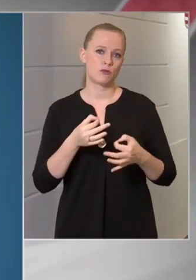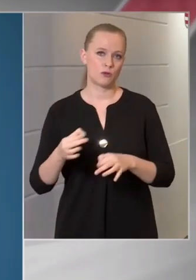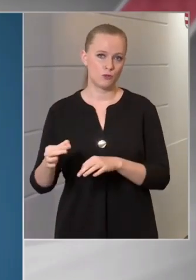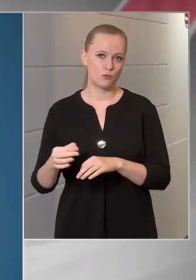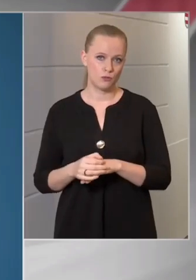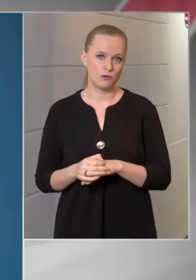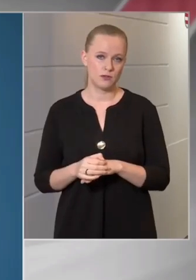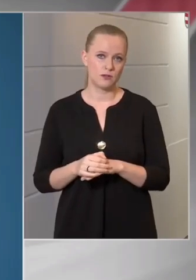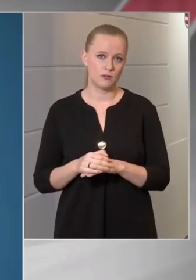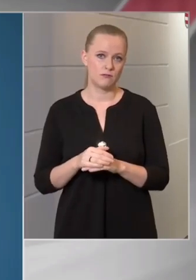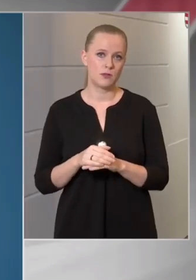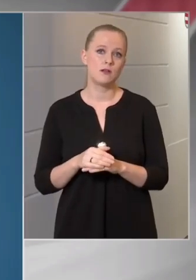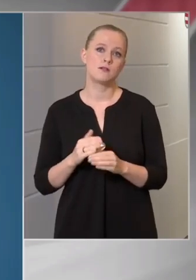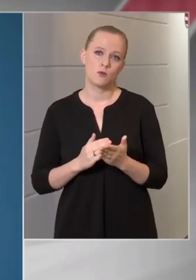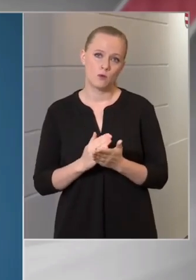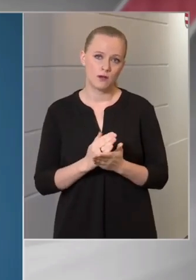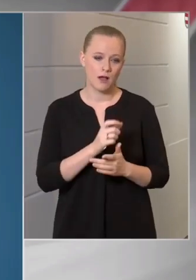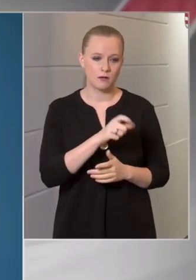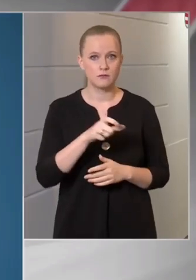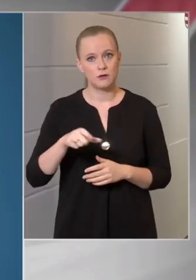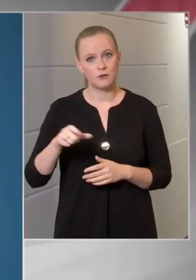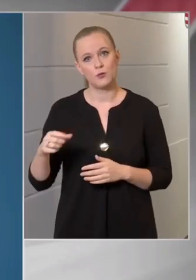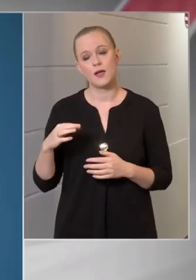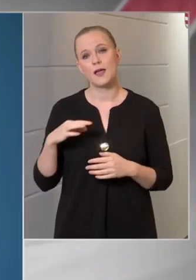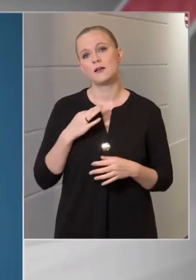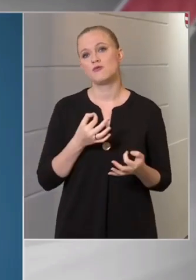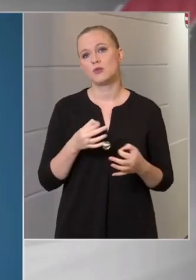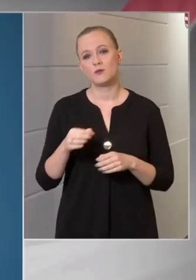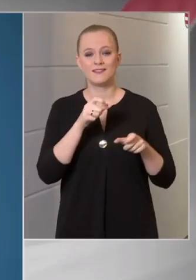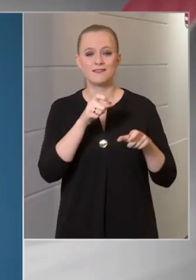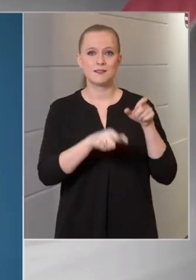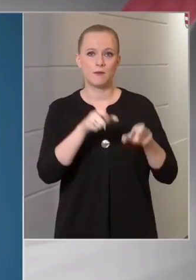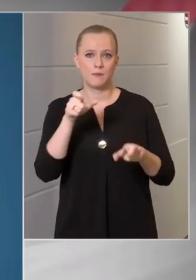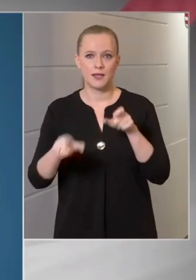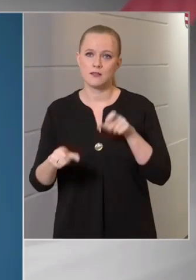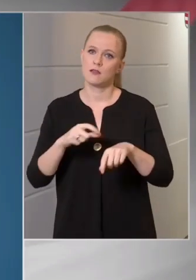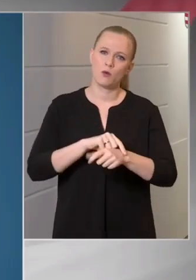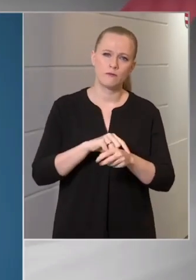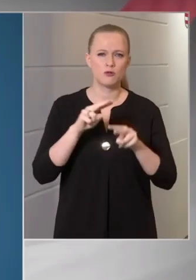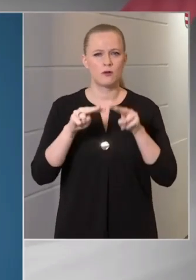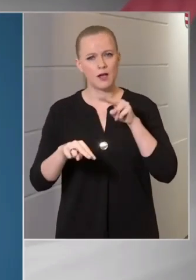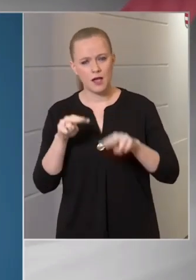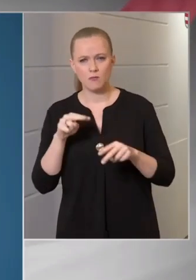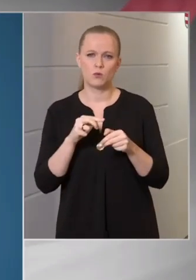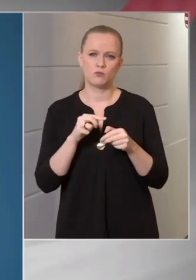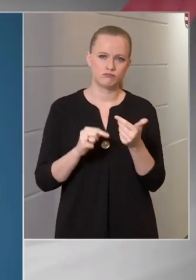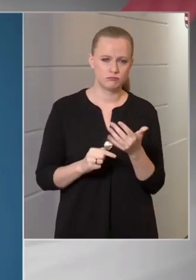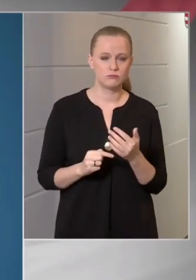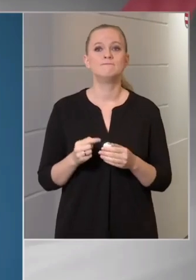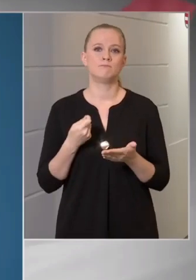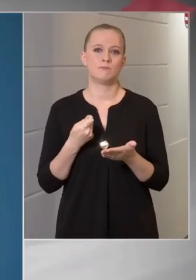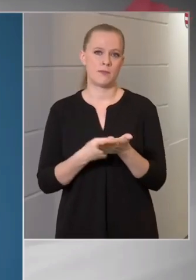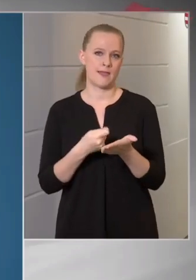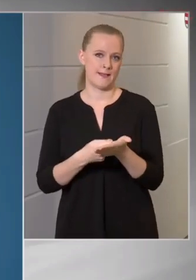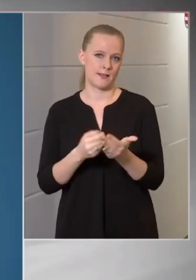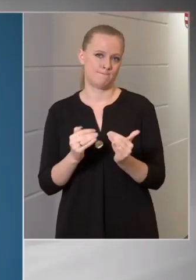szolgáltatók, az egészségügyi személyzet, orvosok, ápolóknak a bérét.